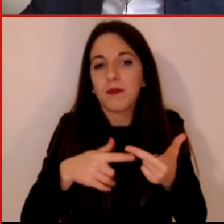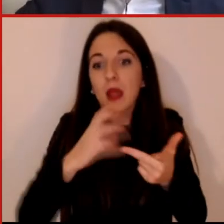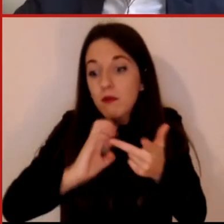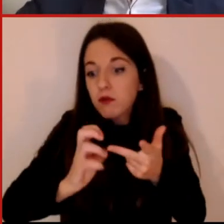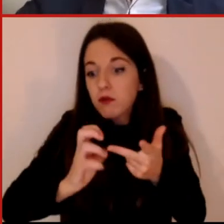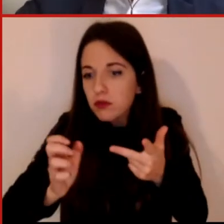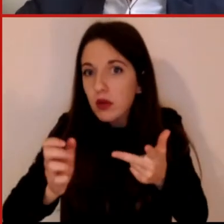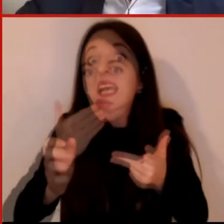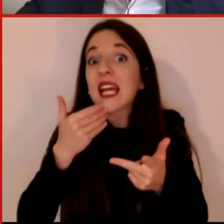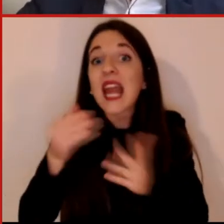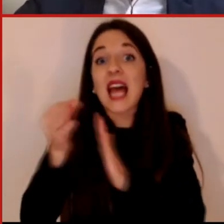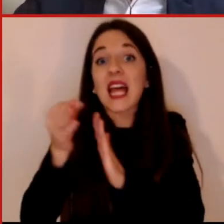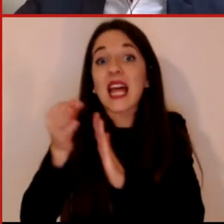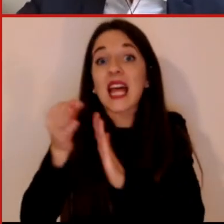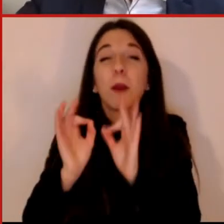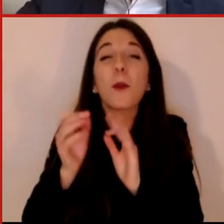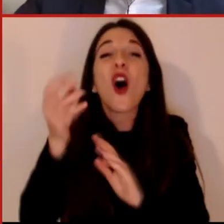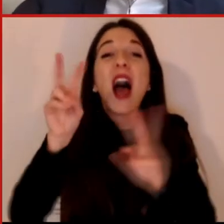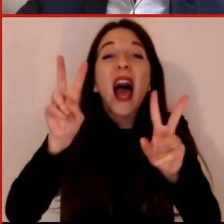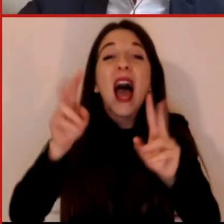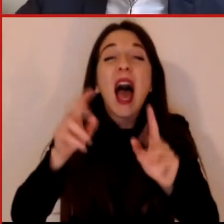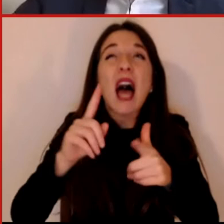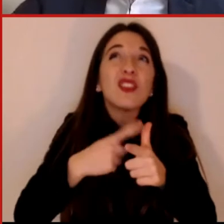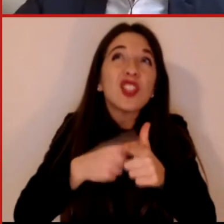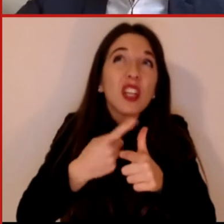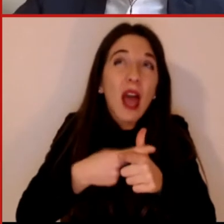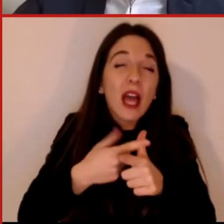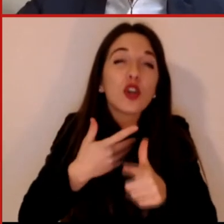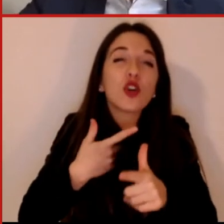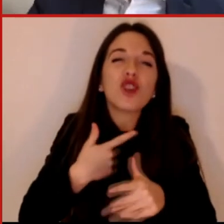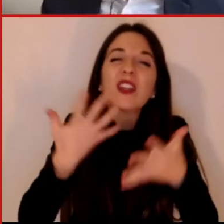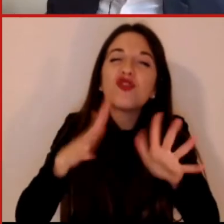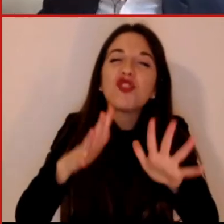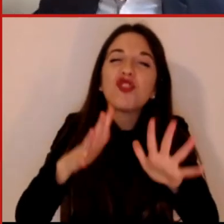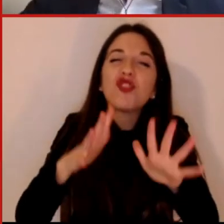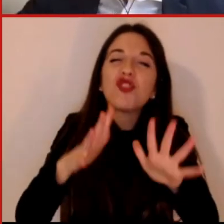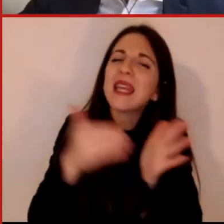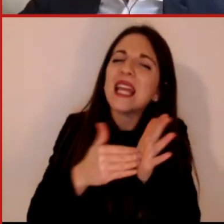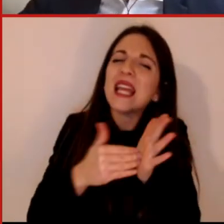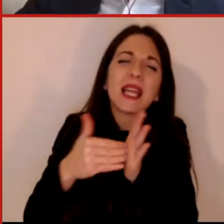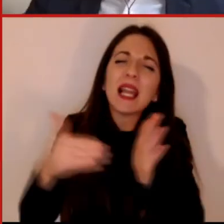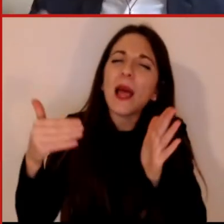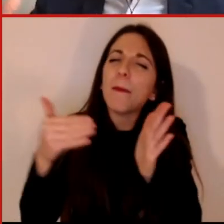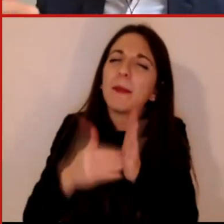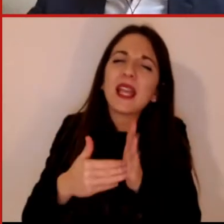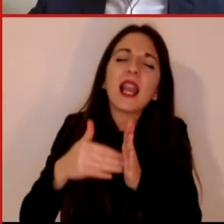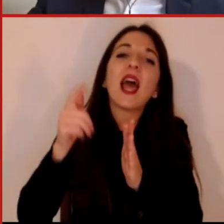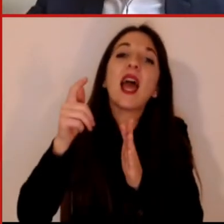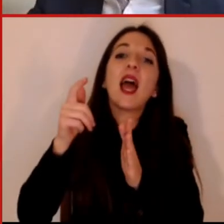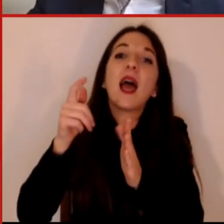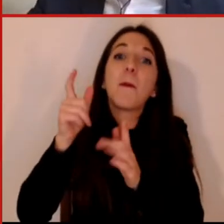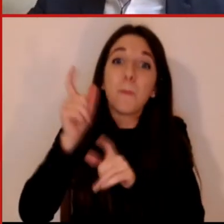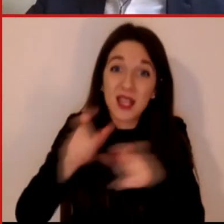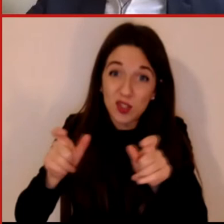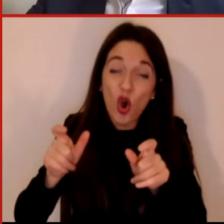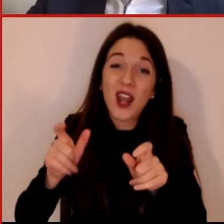parlavamo di migliaia già a quel punto di casi attivi nella città di Wuhan. Questo per dire che